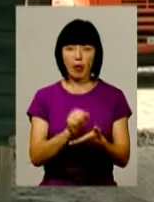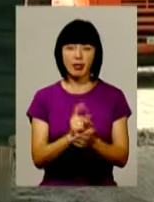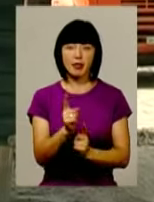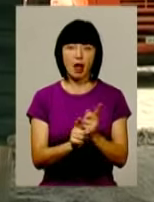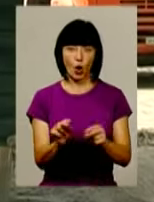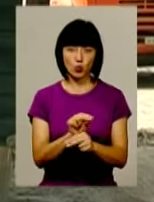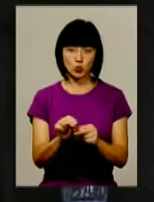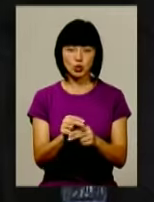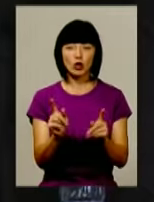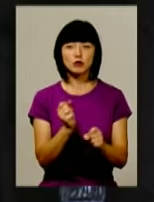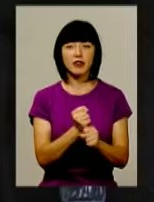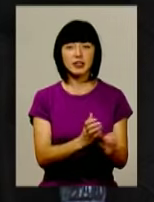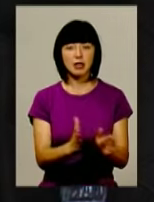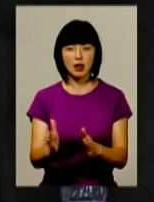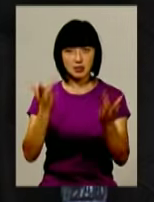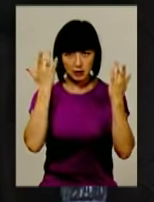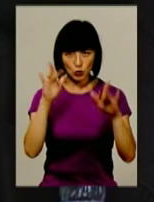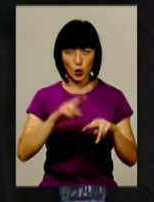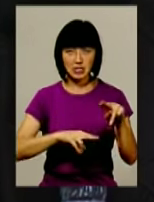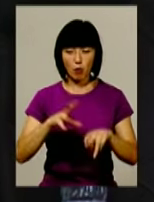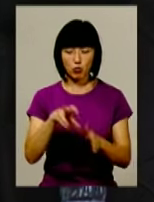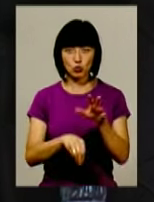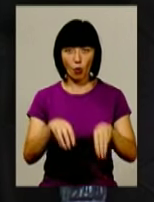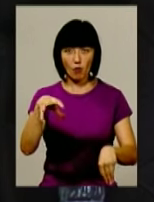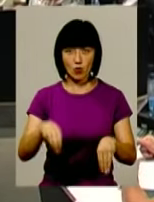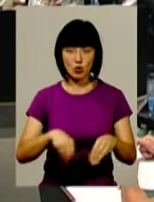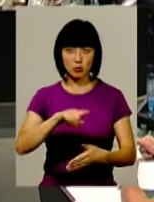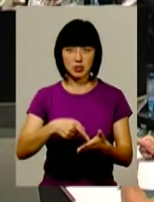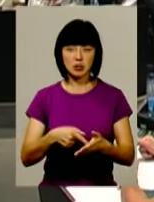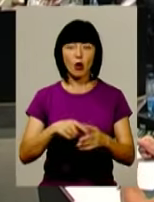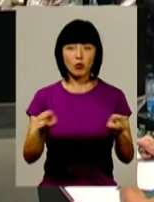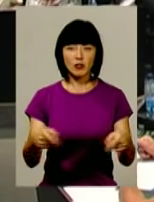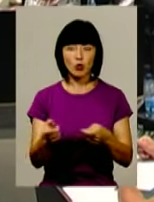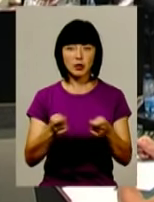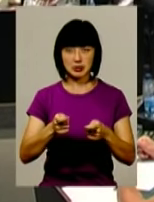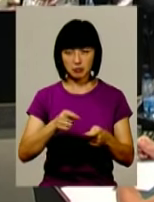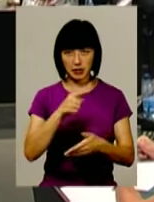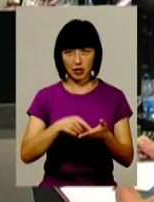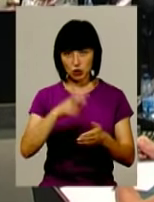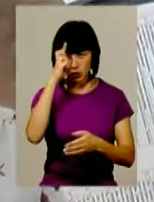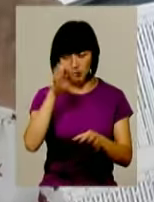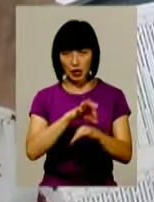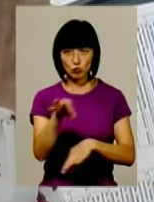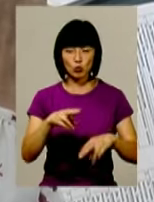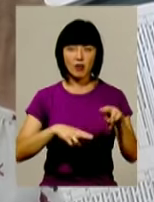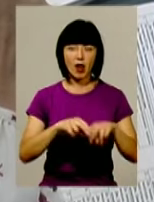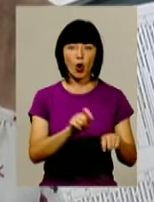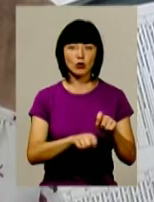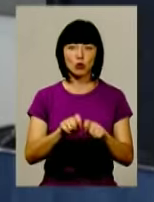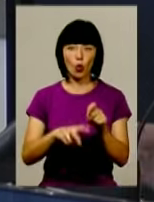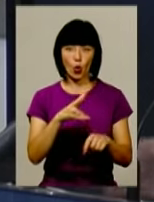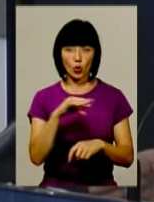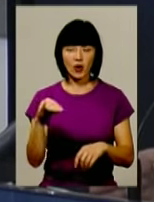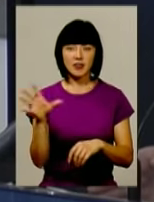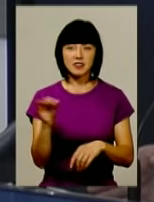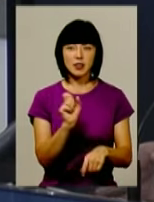реконструкцію. А щоб не вести лад зі стихійною забудовою міста, утворили управління з питань державного архітектурно-будівельного контролю. Всі